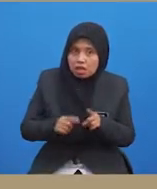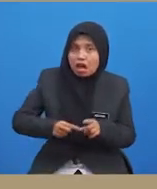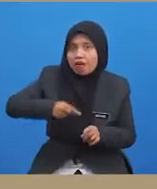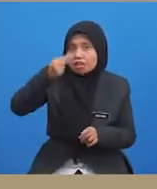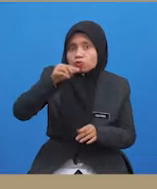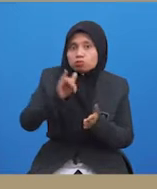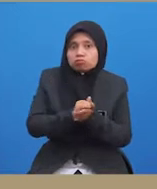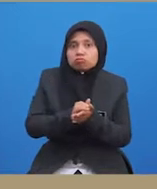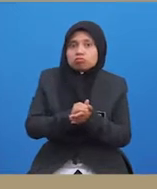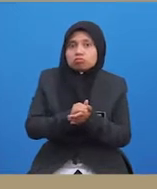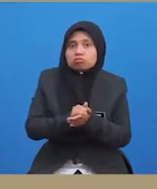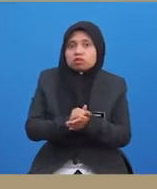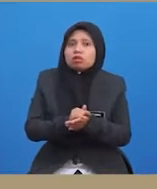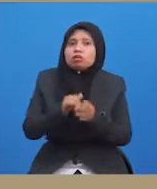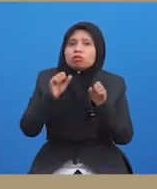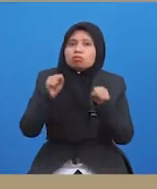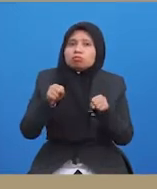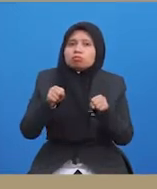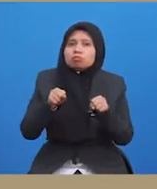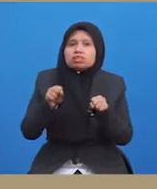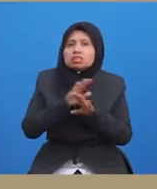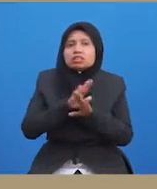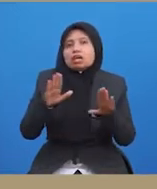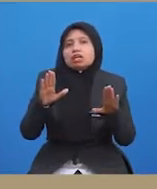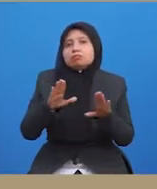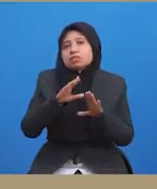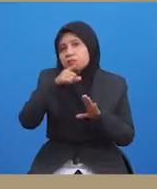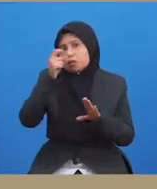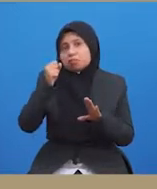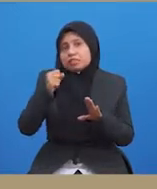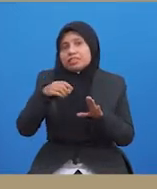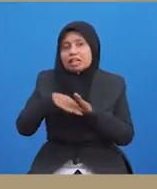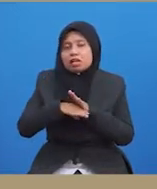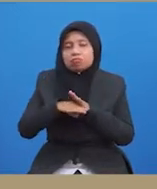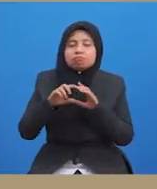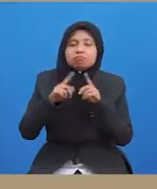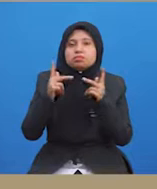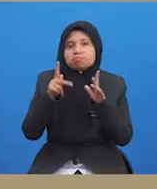keagresifan ini juga tidak melibatkan dalam kalangan pemain.